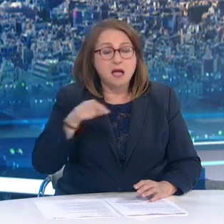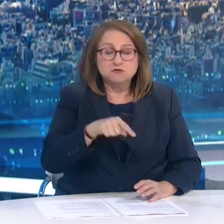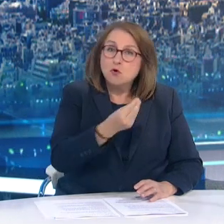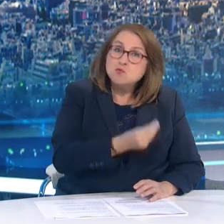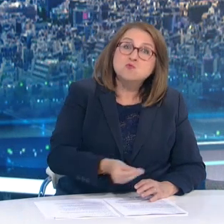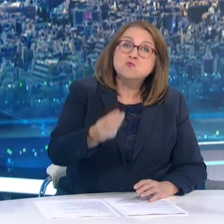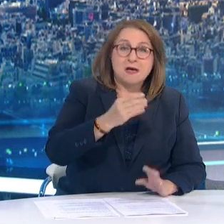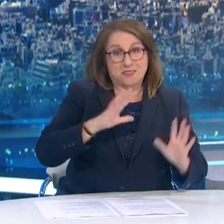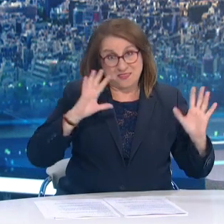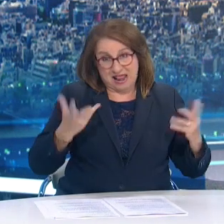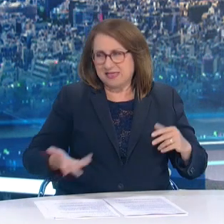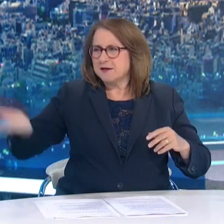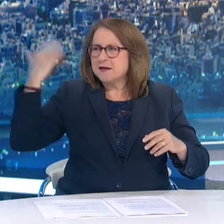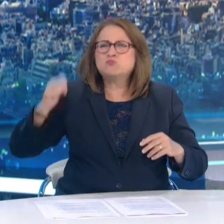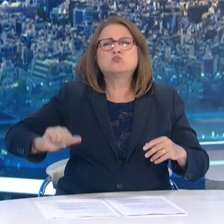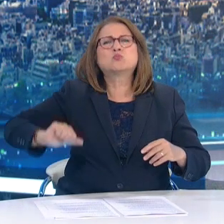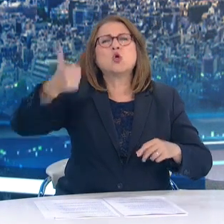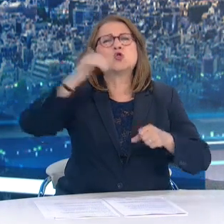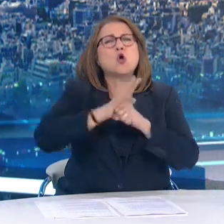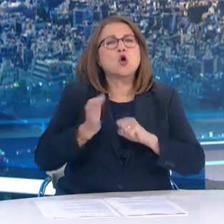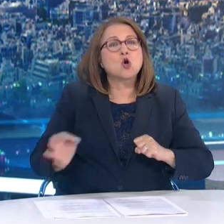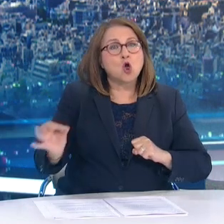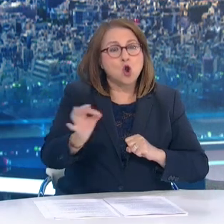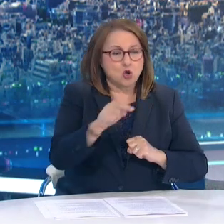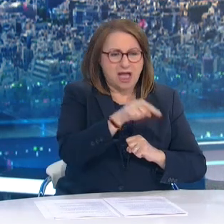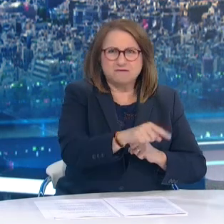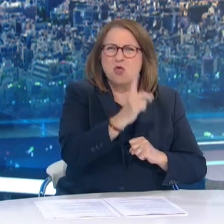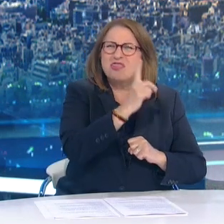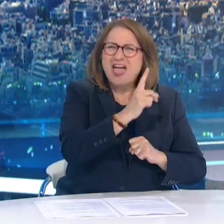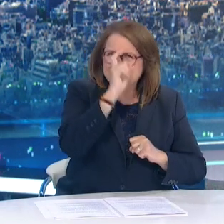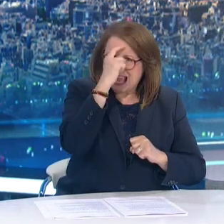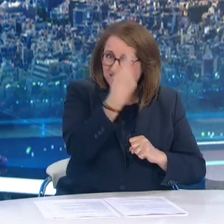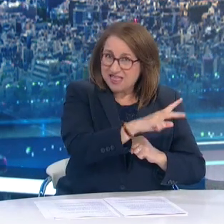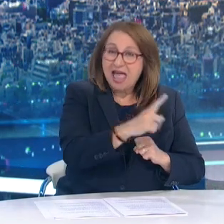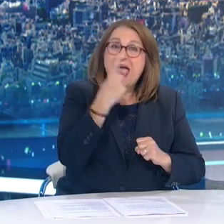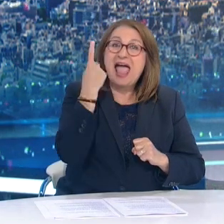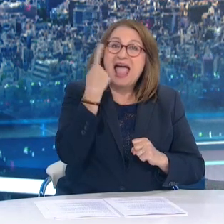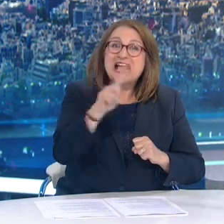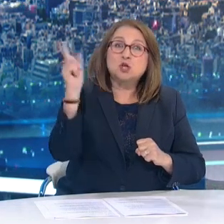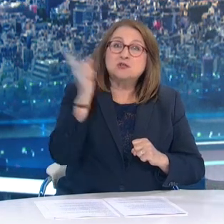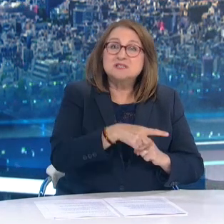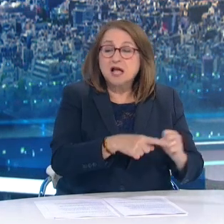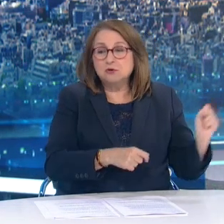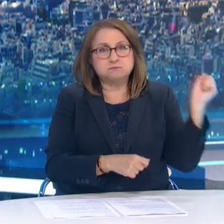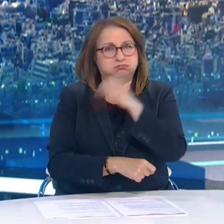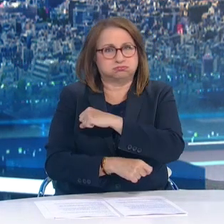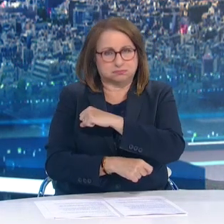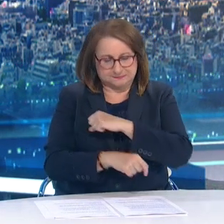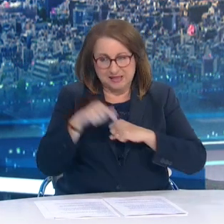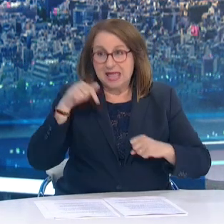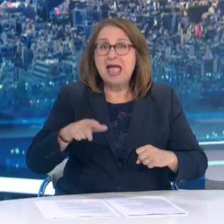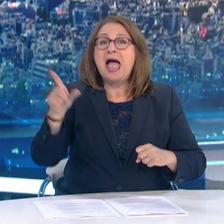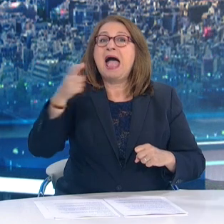σενέτεινε στο τρίτο πανδημικό κύμα που χτύπησε την Ευρώπη αλλά και τη χώρα μας στις αρχές του 2021. Ιδιαίτερα